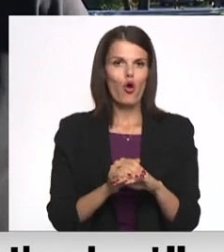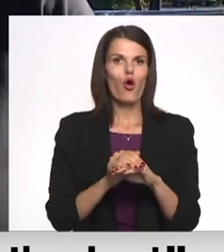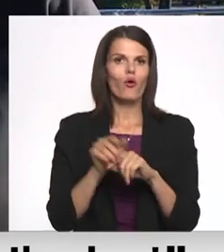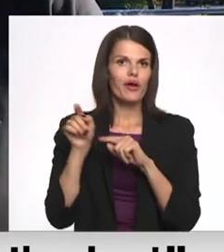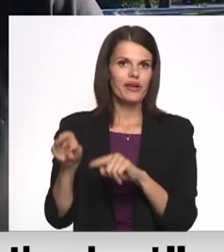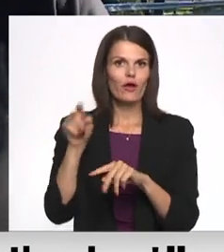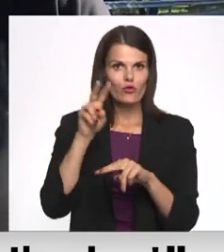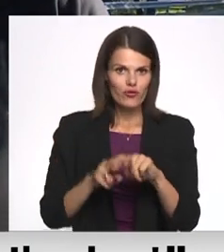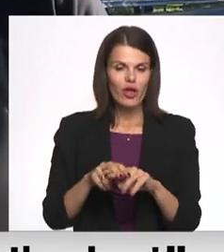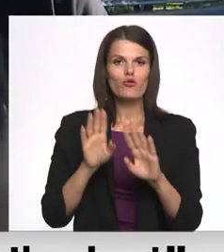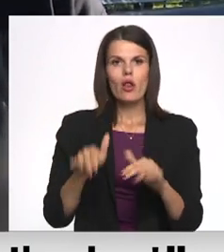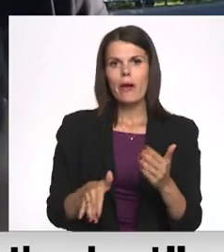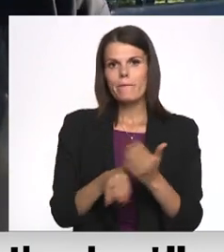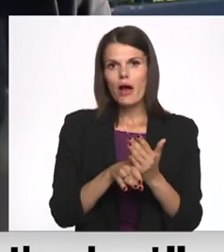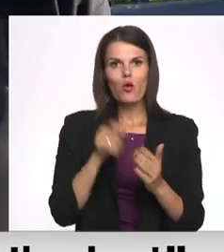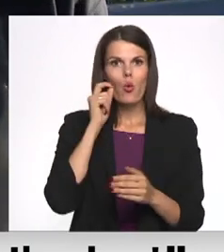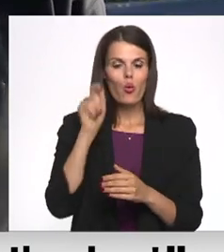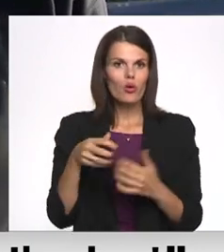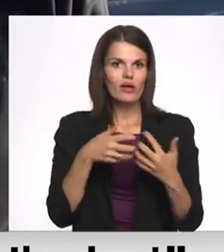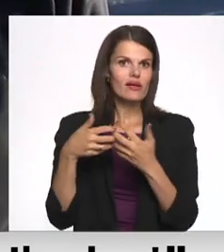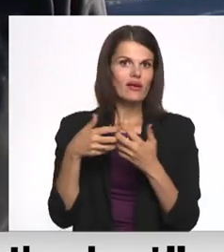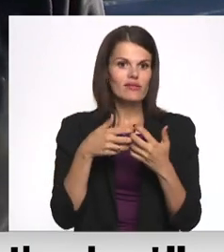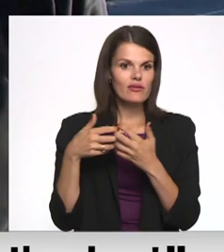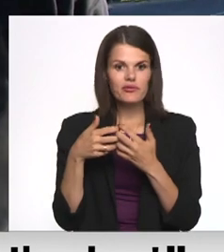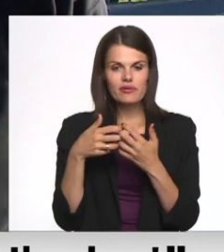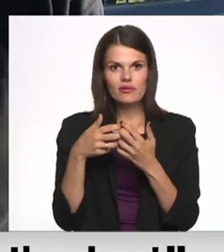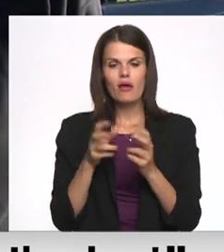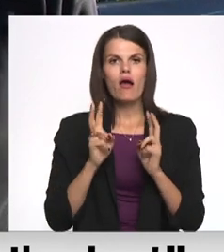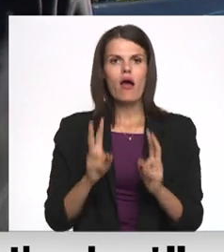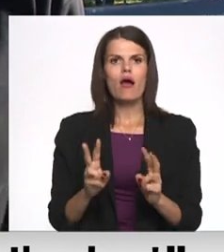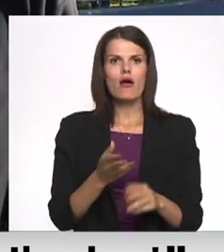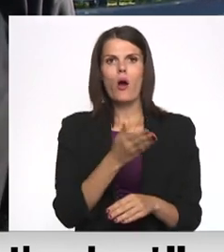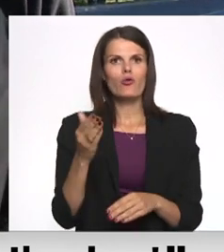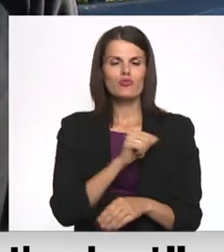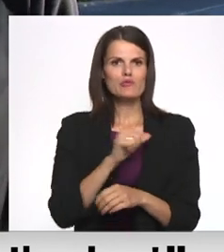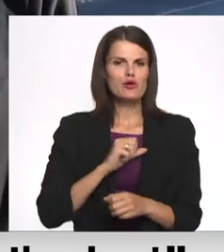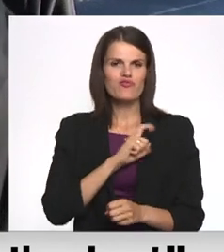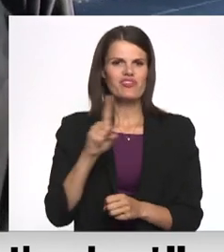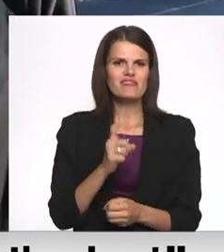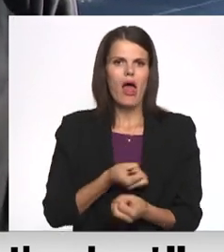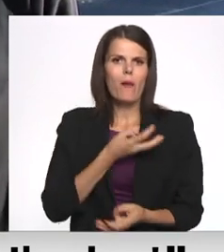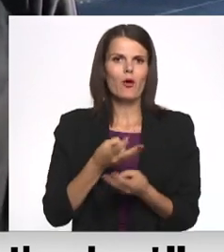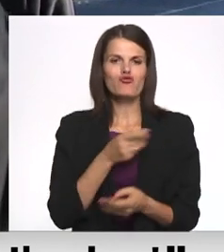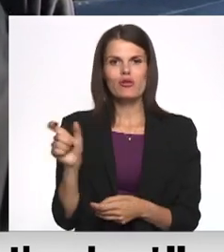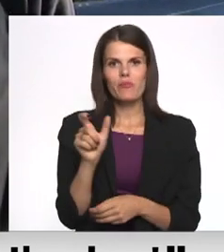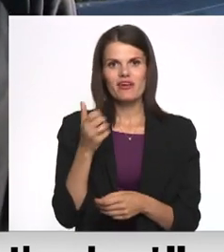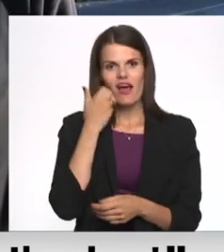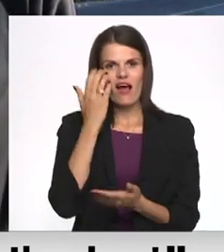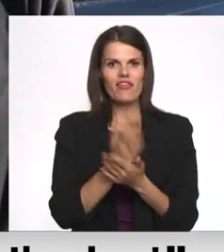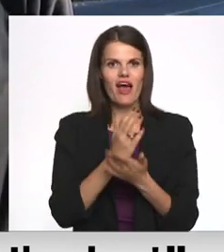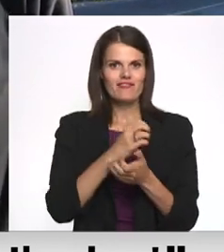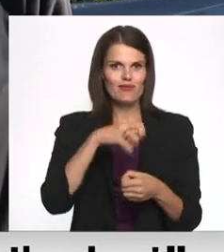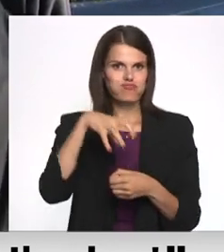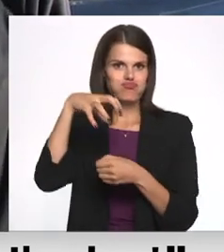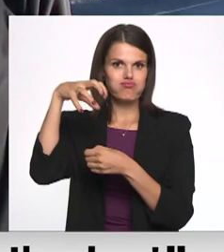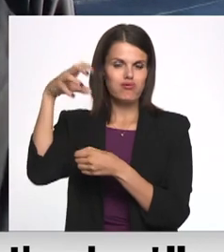palīdzētu Ukrainai cīnīties. Kā jums, kā pilotām, kurš ir tas pats emocionālākais brīdis, kad esat savā gaisa balonā?